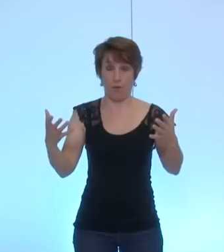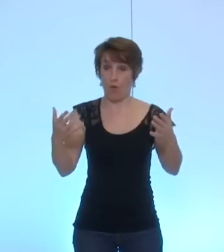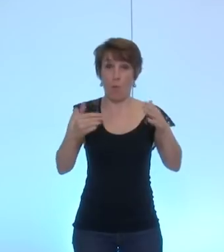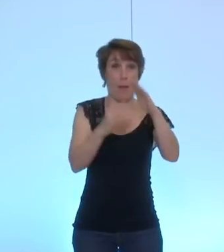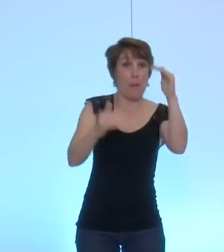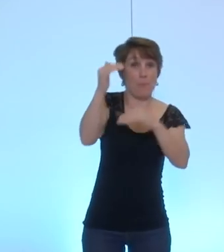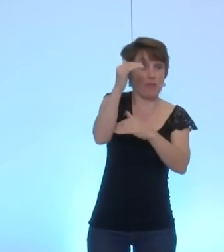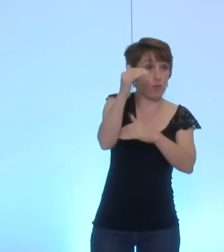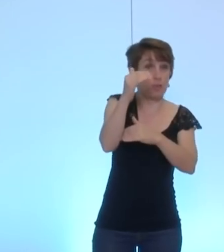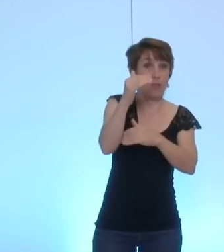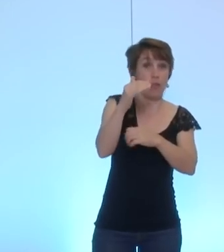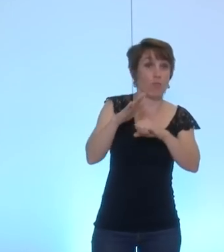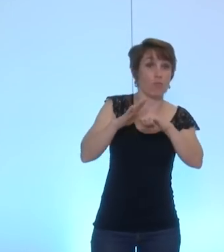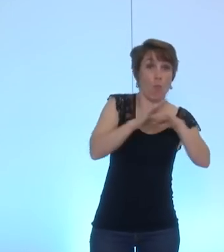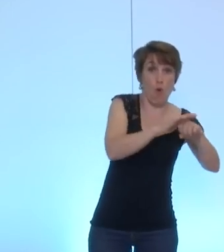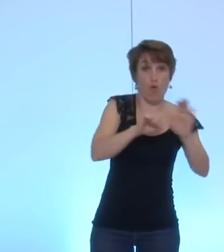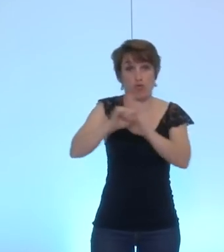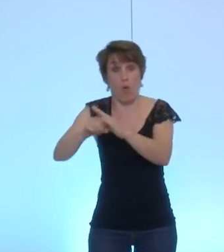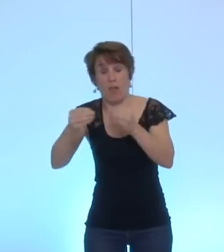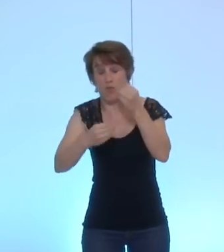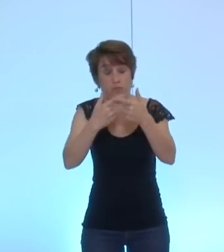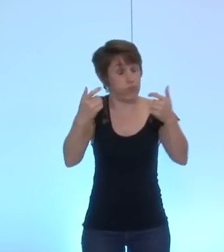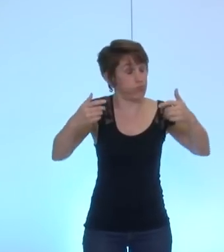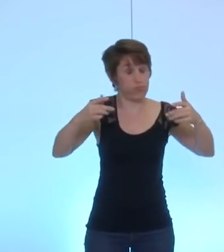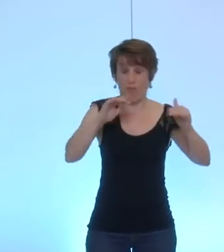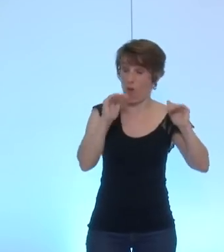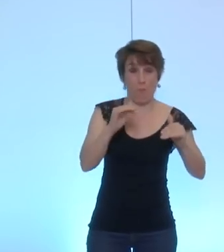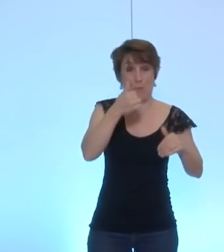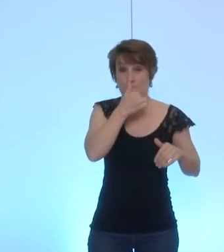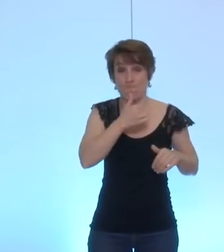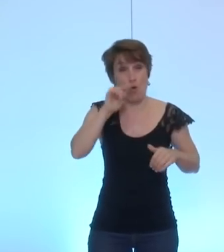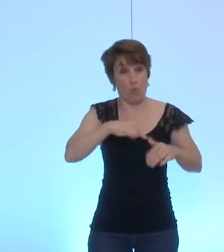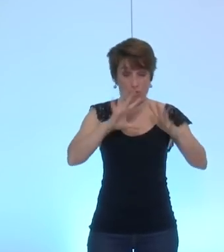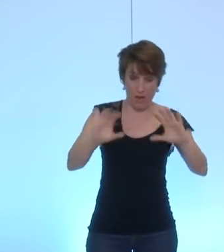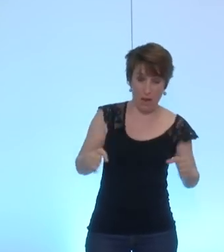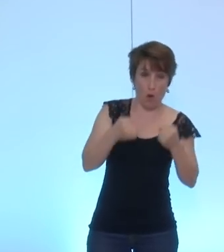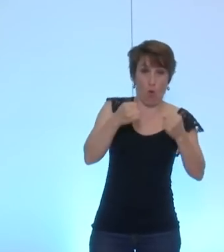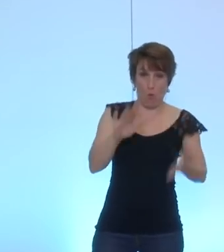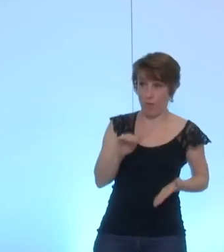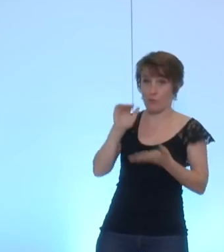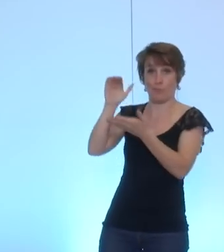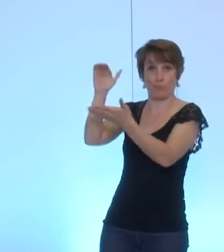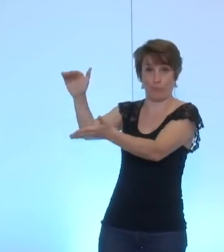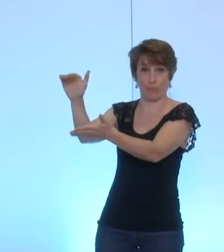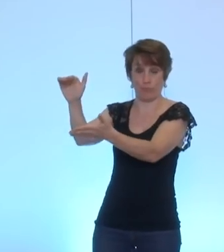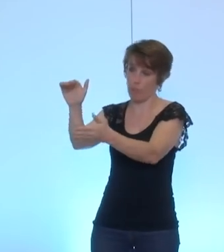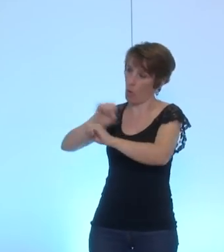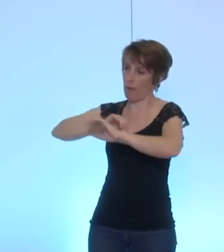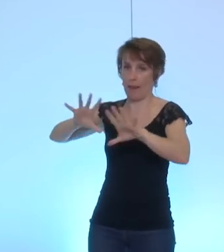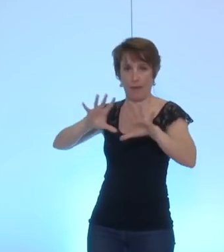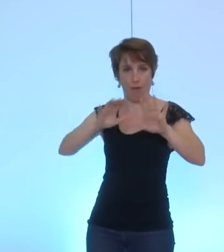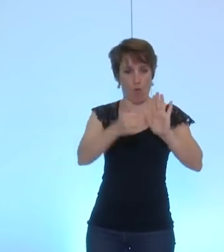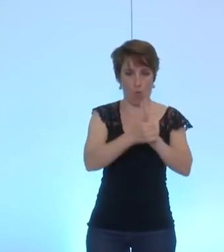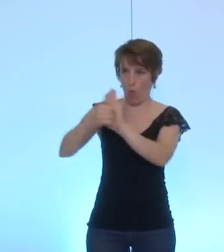-ci aurait été obligée d'engager ces transferts de compétences et au moins d'intervention de façon claire